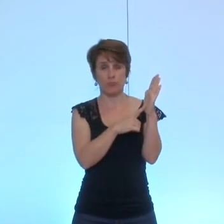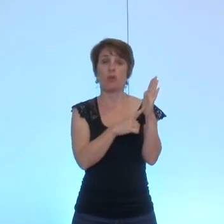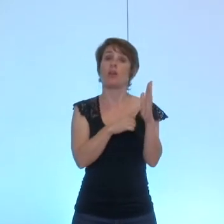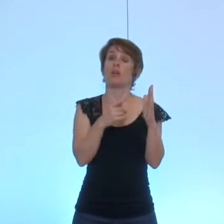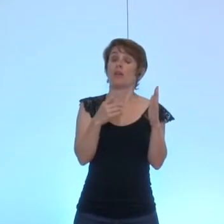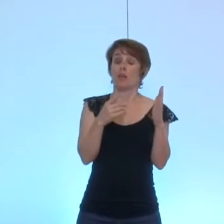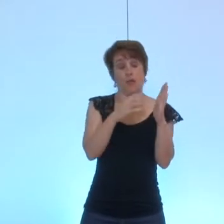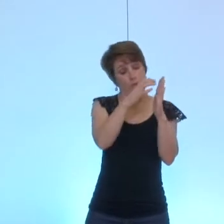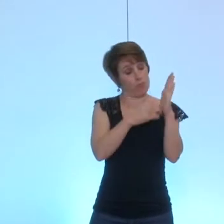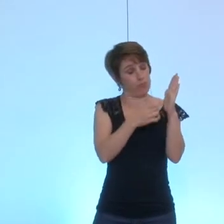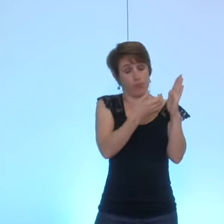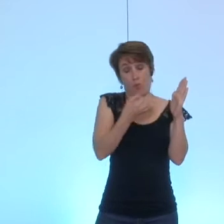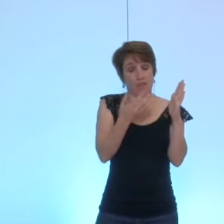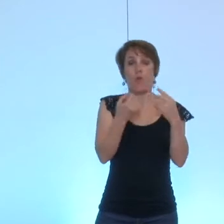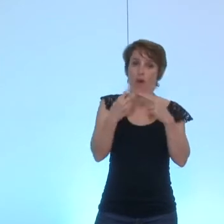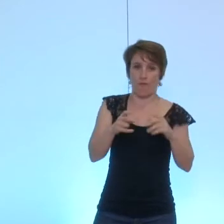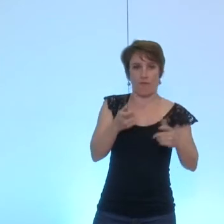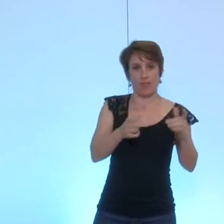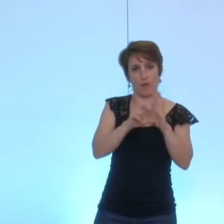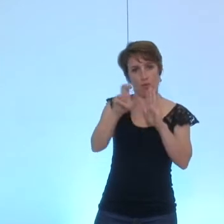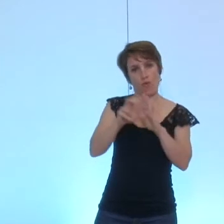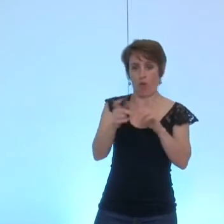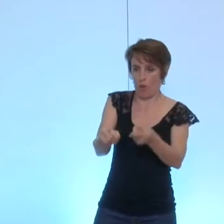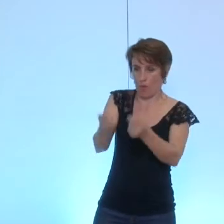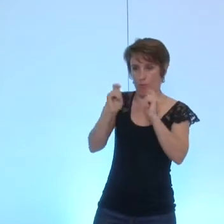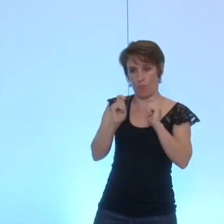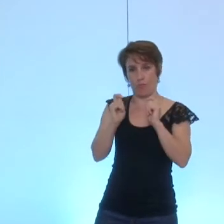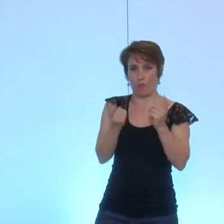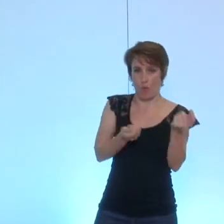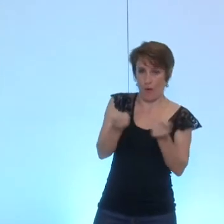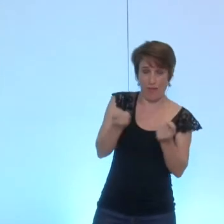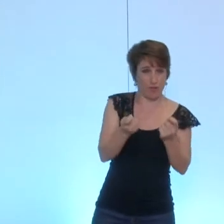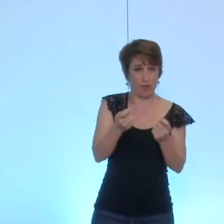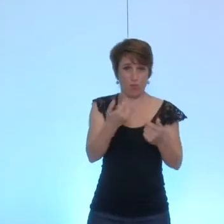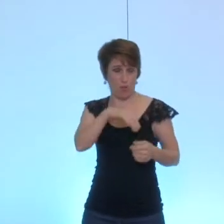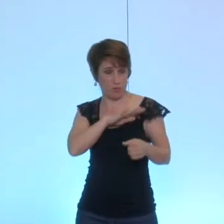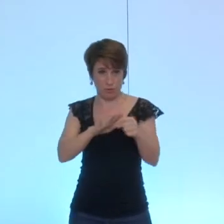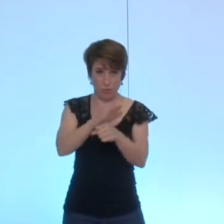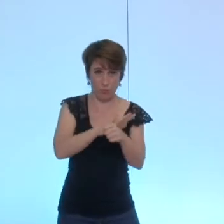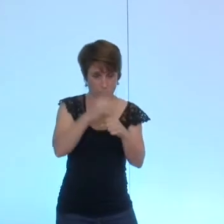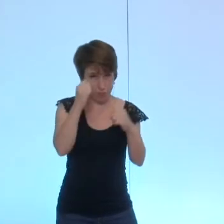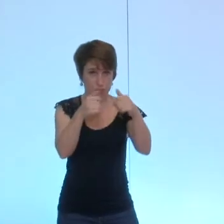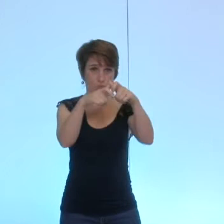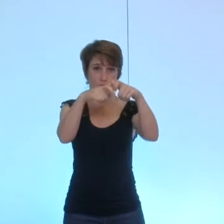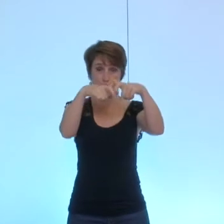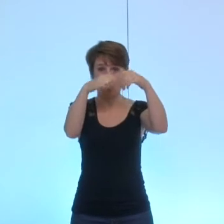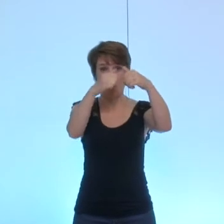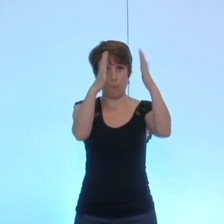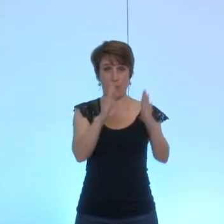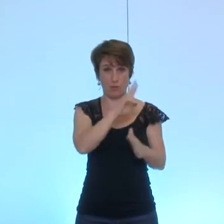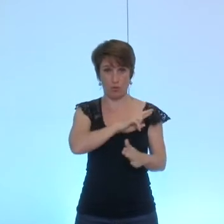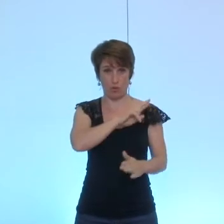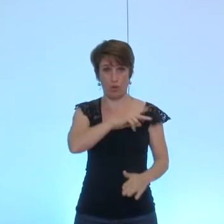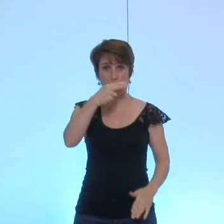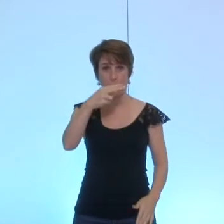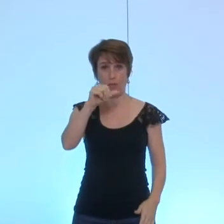récupérer l'intégralité de la gestion des droits fonciers sur le bâti de Narvik et non pas tant sur un projet